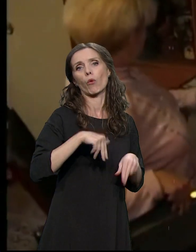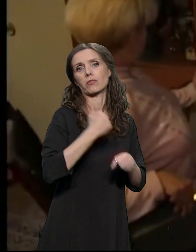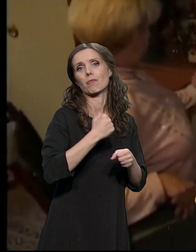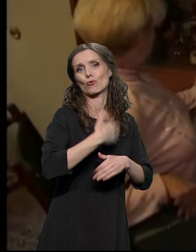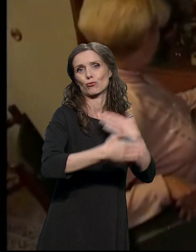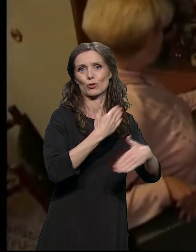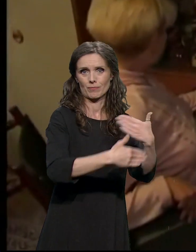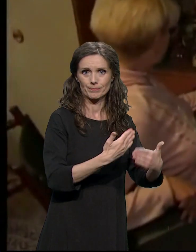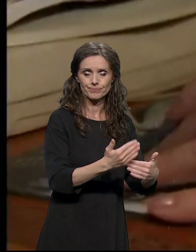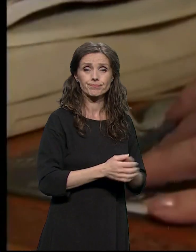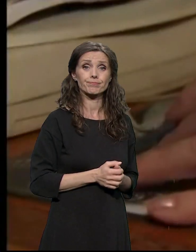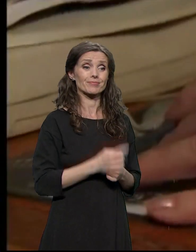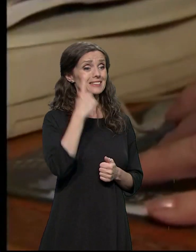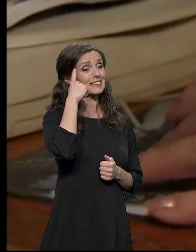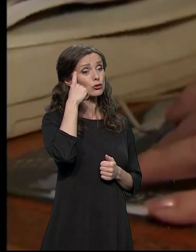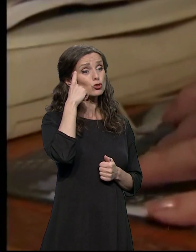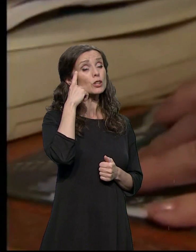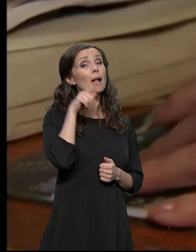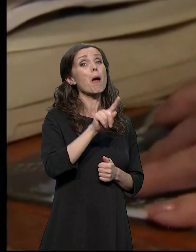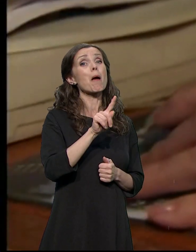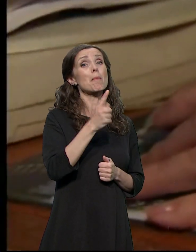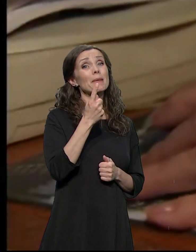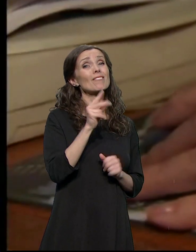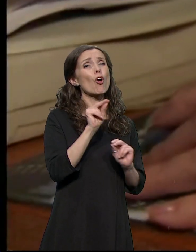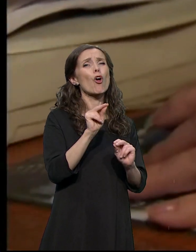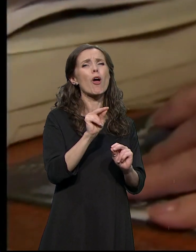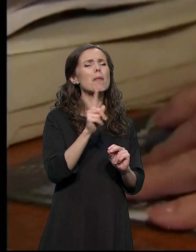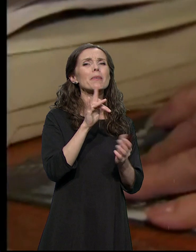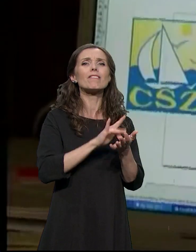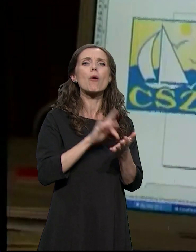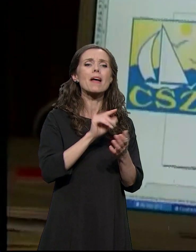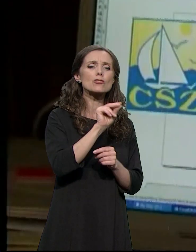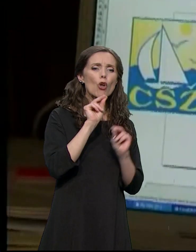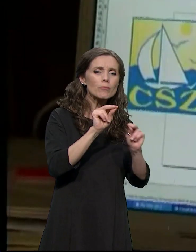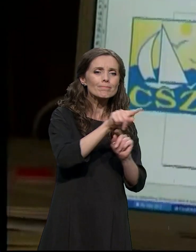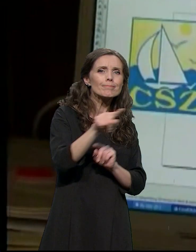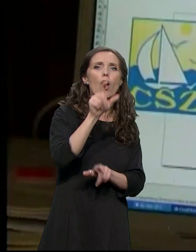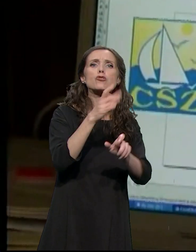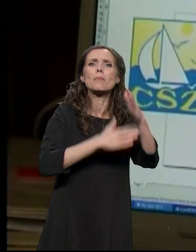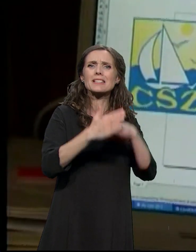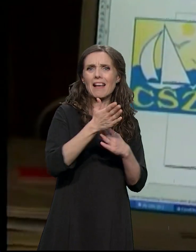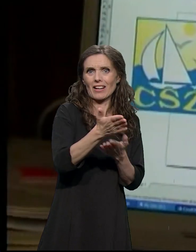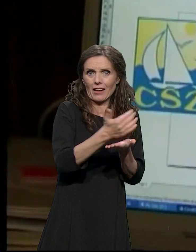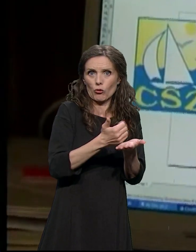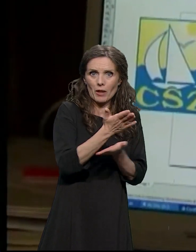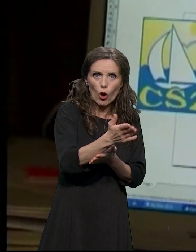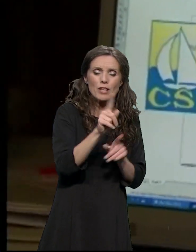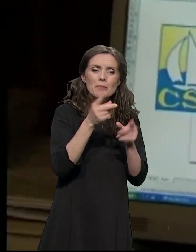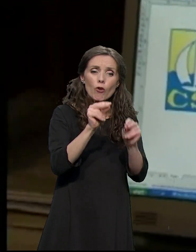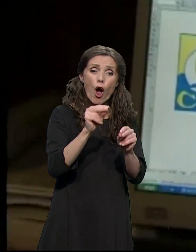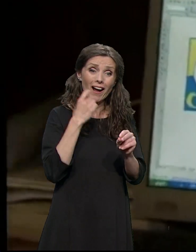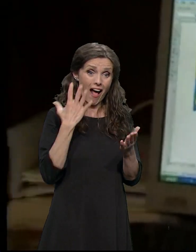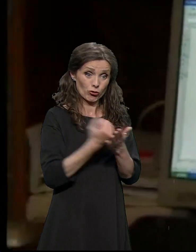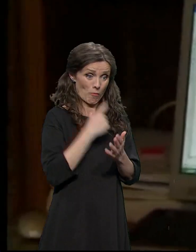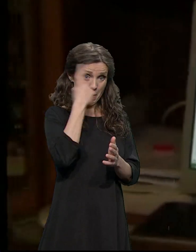funkcionisati. Znači trebalo je ljude obučiti, pre svega korisnike, kako da rade sa svojim